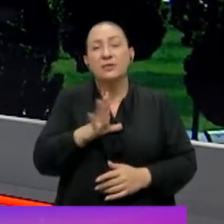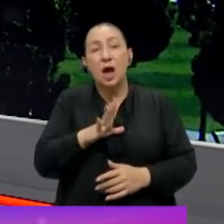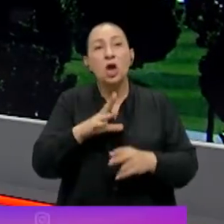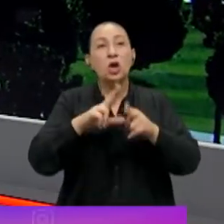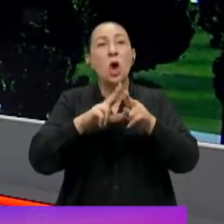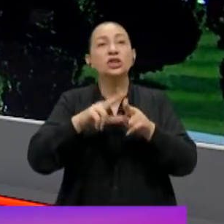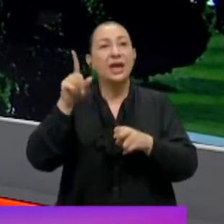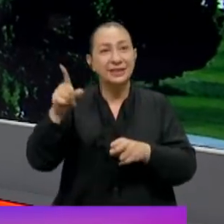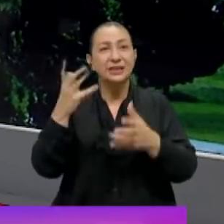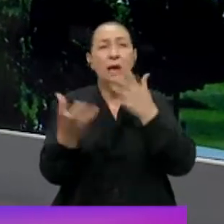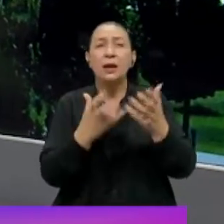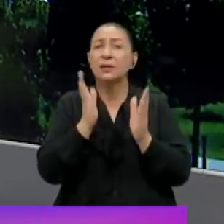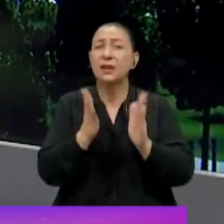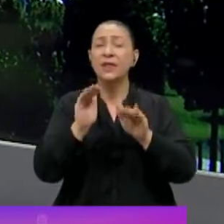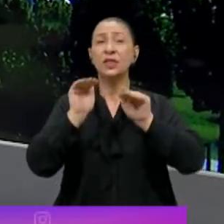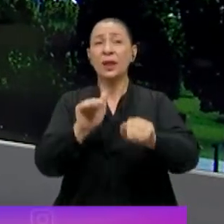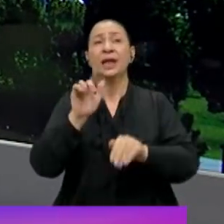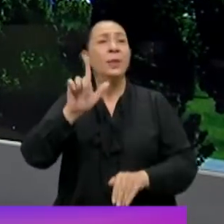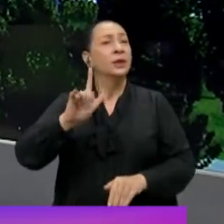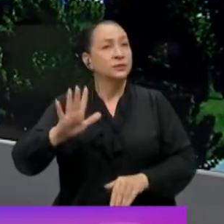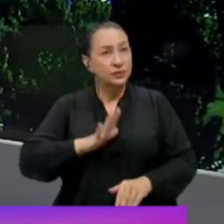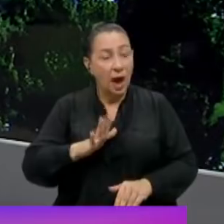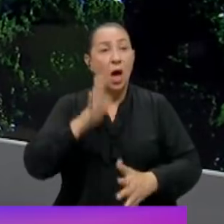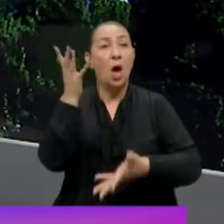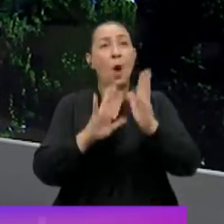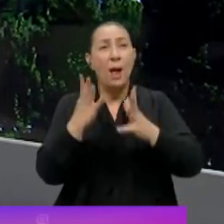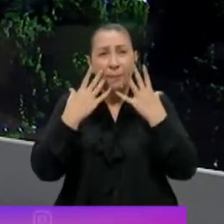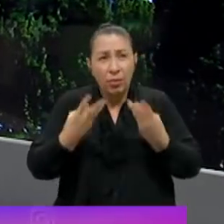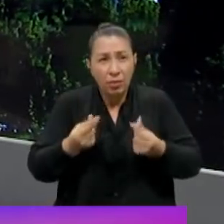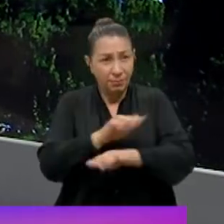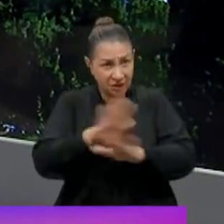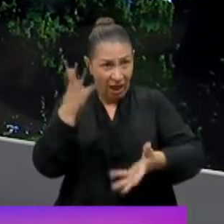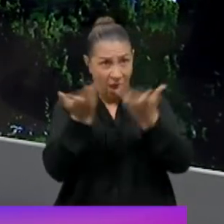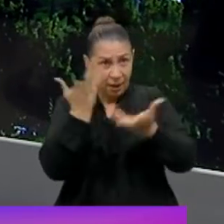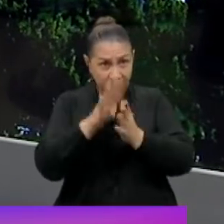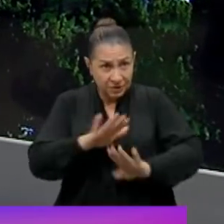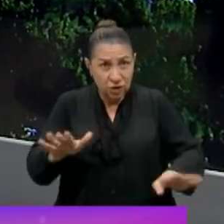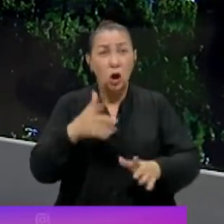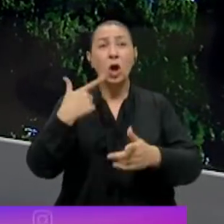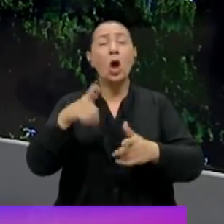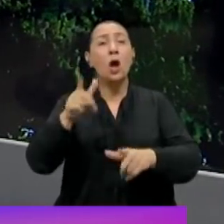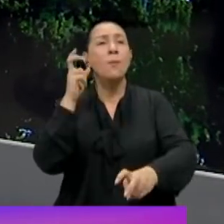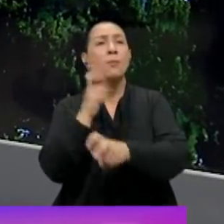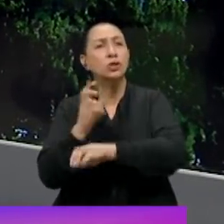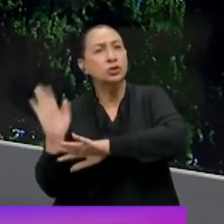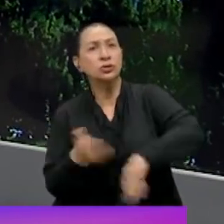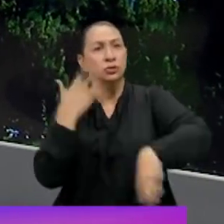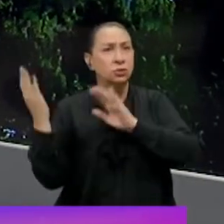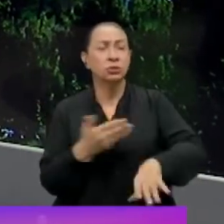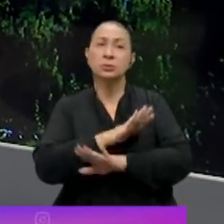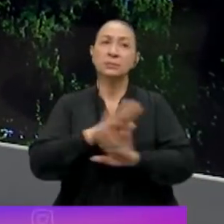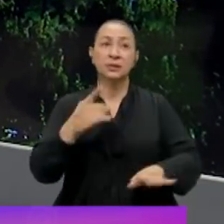köyceğizde yangın devam ediyor, desteğe ihtiyacımız var. Orman bitince yangın bitecek, köyler boşaltıldı diyor.